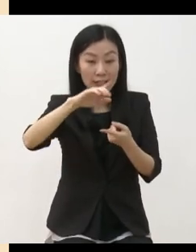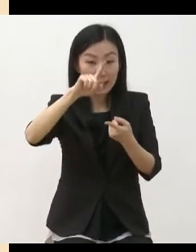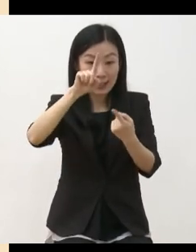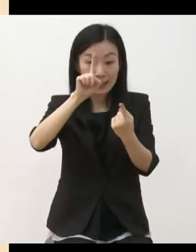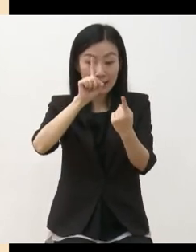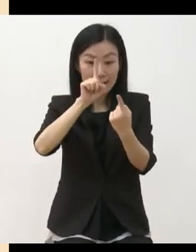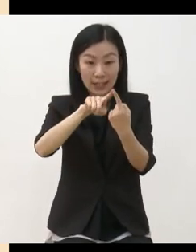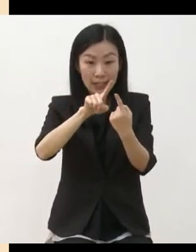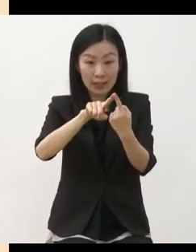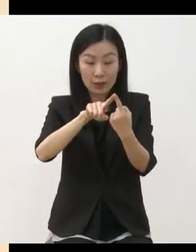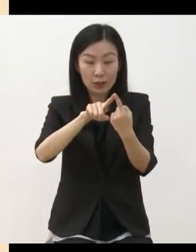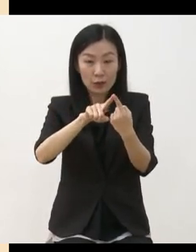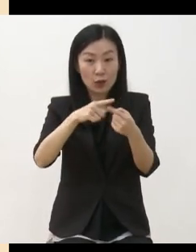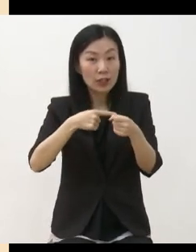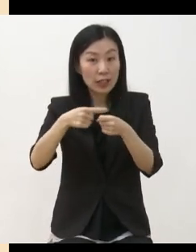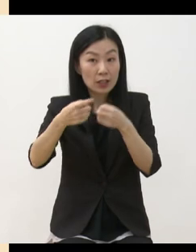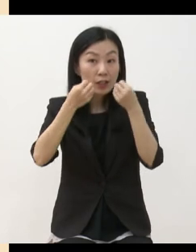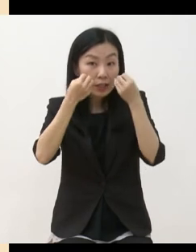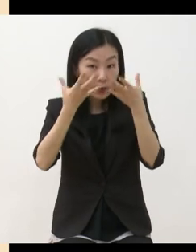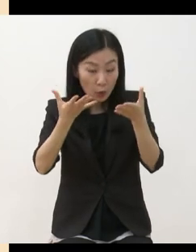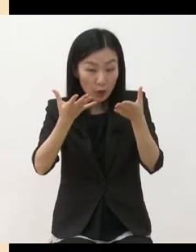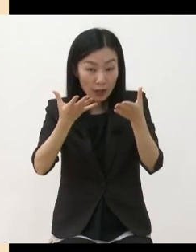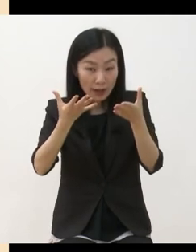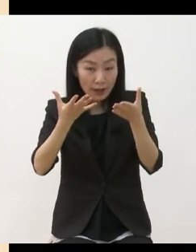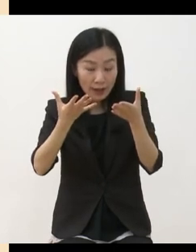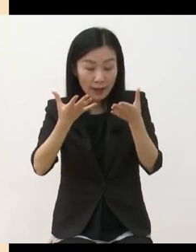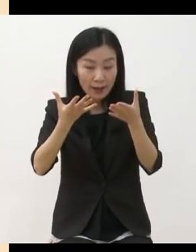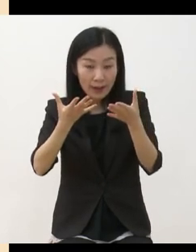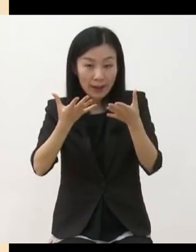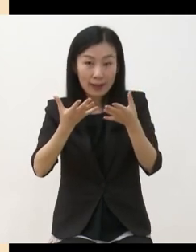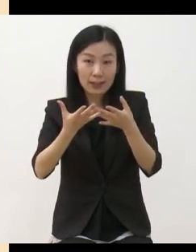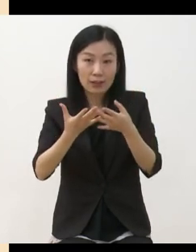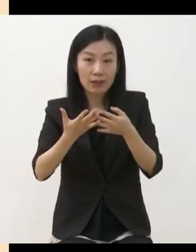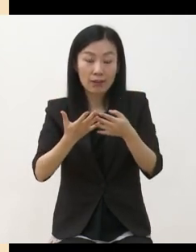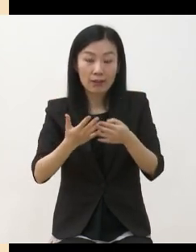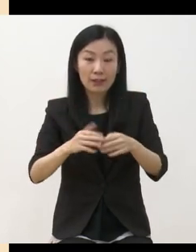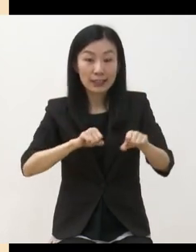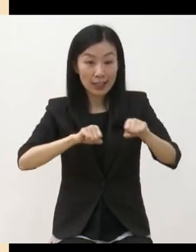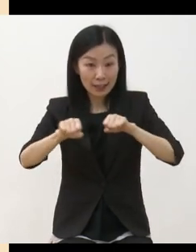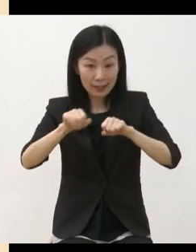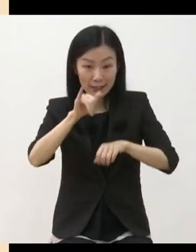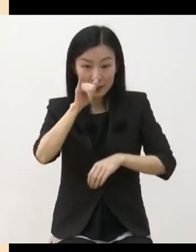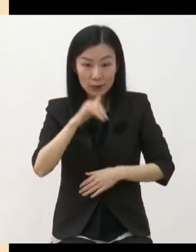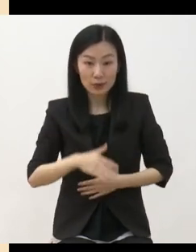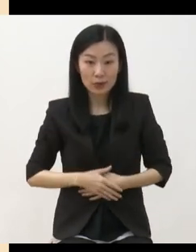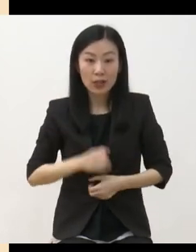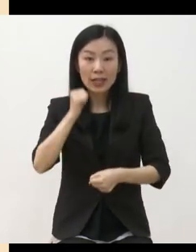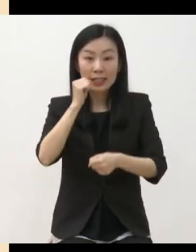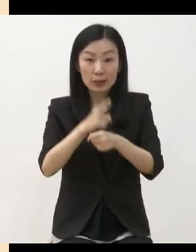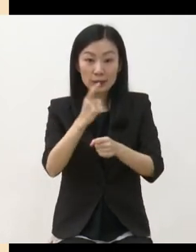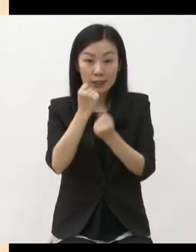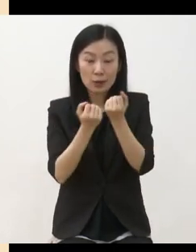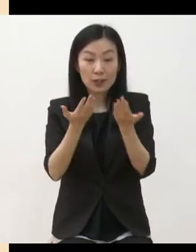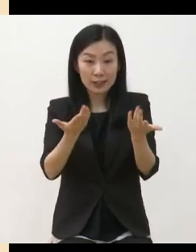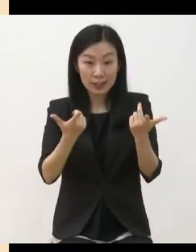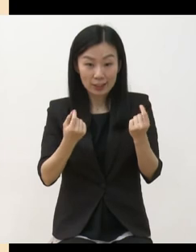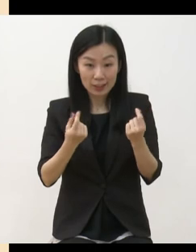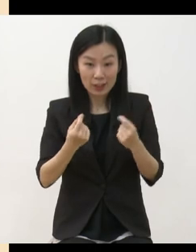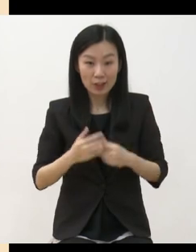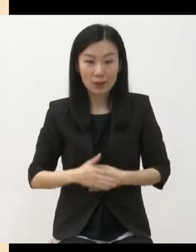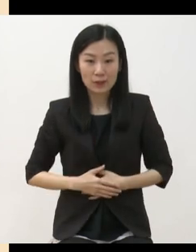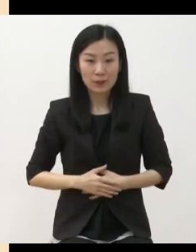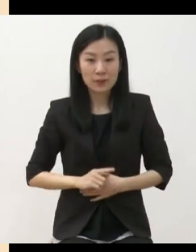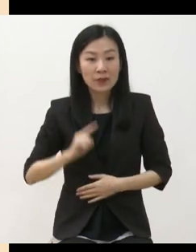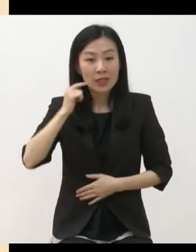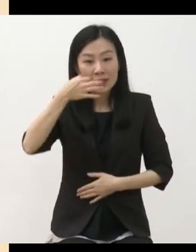내년도에 실행될 예정입니다 그리고 이미 설명드린 바와 같이 예술과 기술 융합 지원을